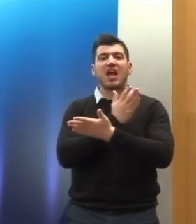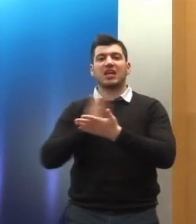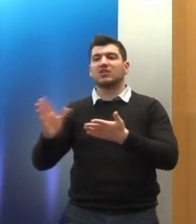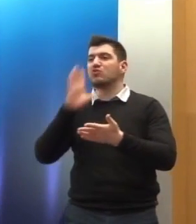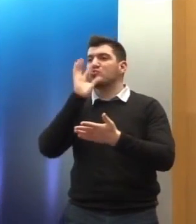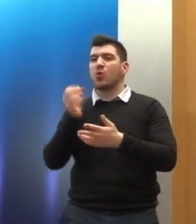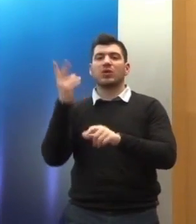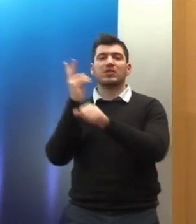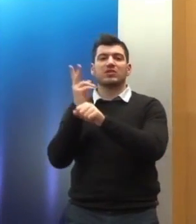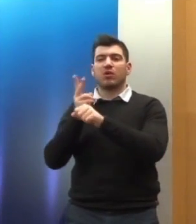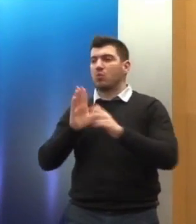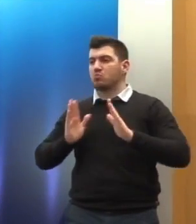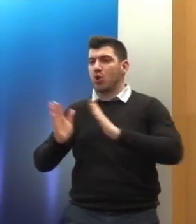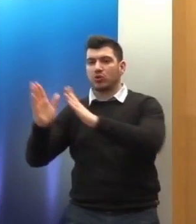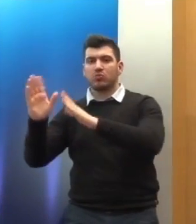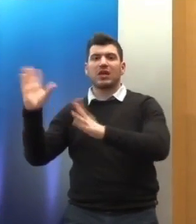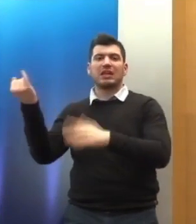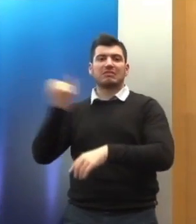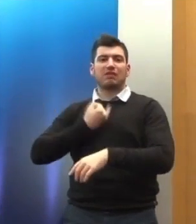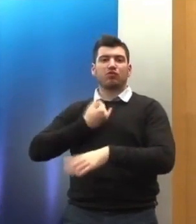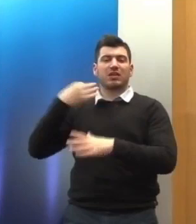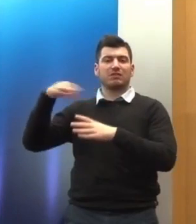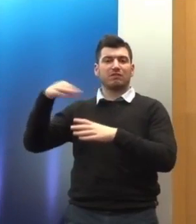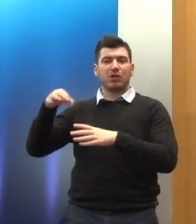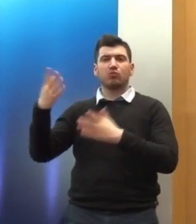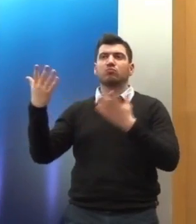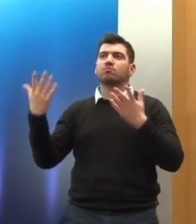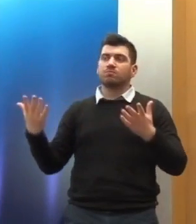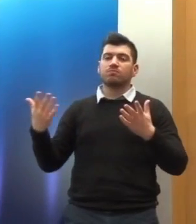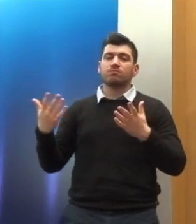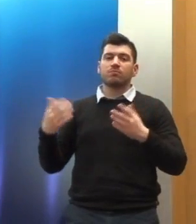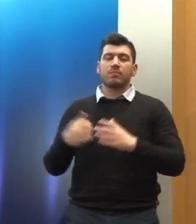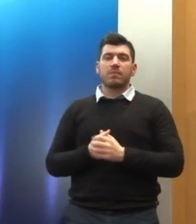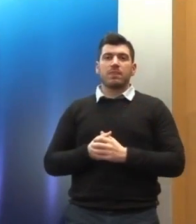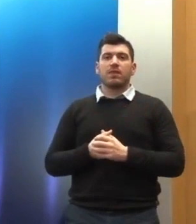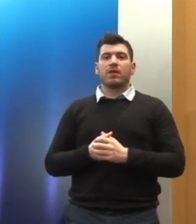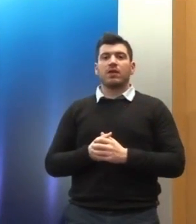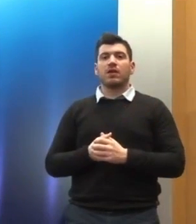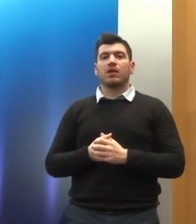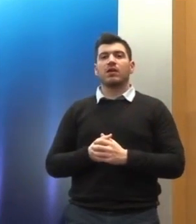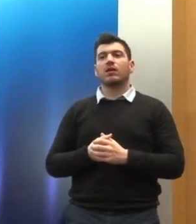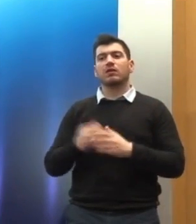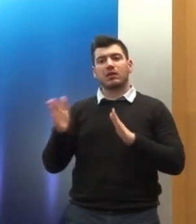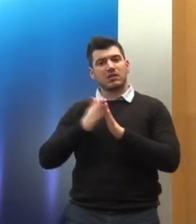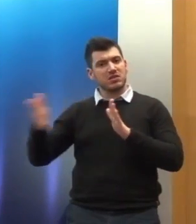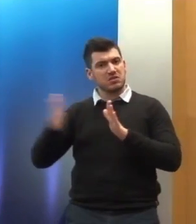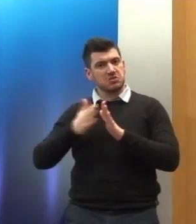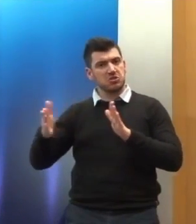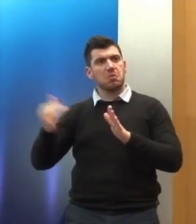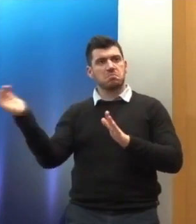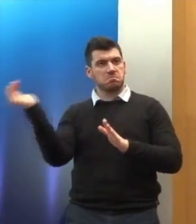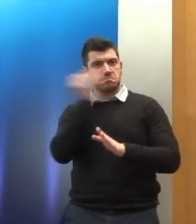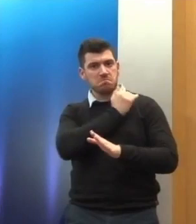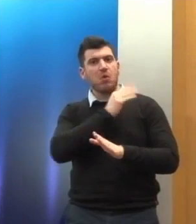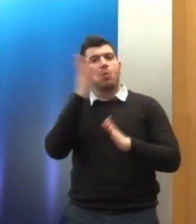προσαναλισμού και ταυτότητας φύλου είναι από τα πεδία στα οποία μέσα σε ένα σχετικά σύντομο χρονικό διάστημα έγιναν σημαντικά βήματα όπως